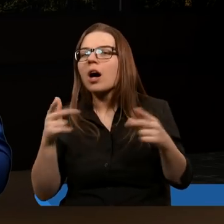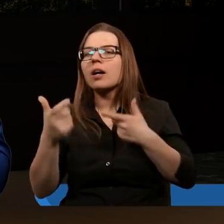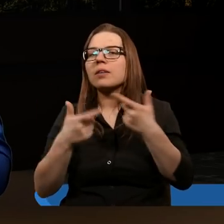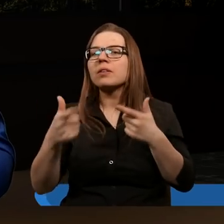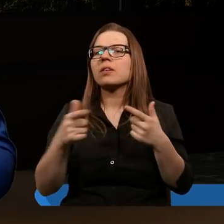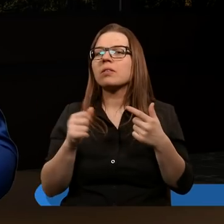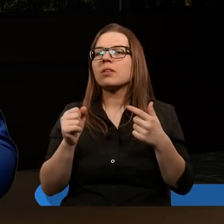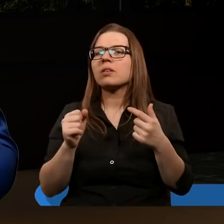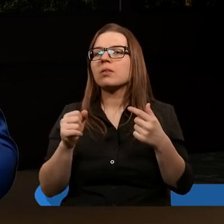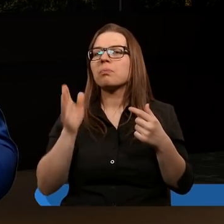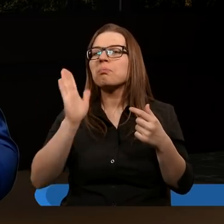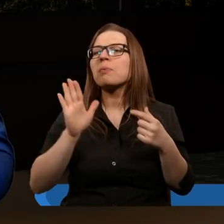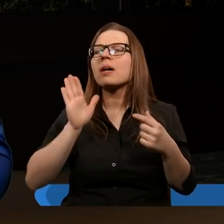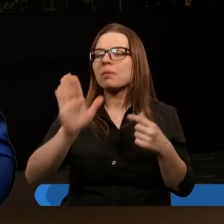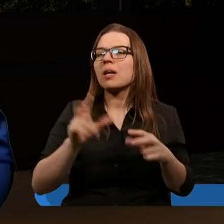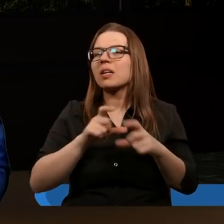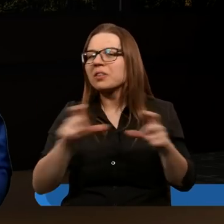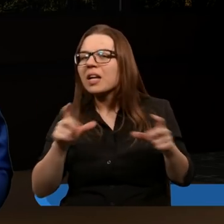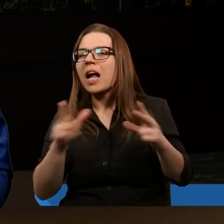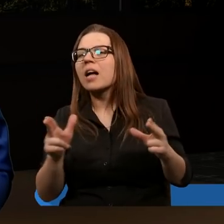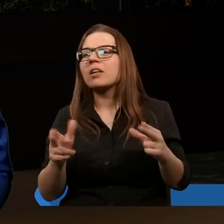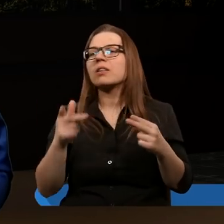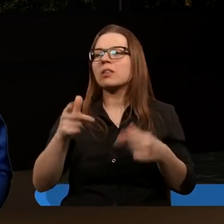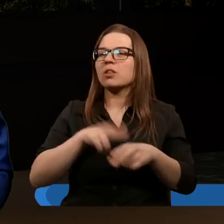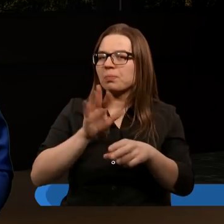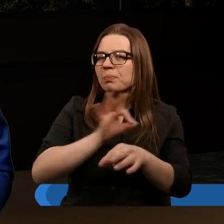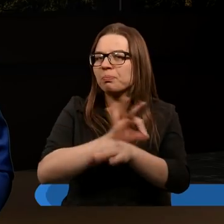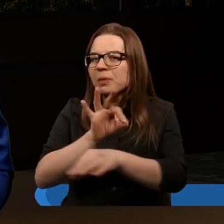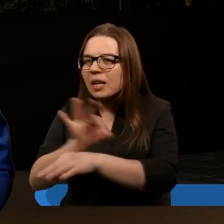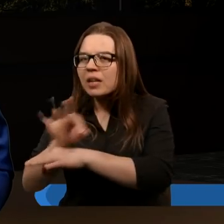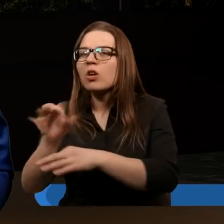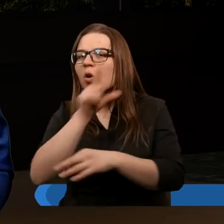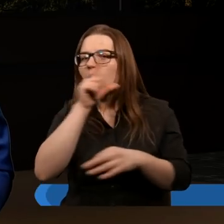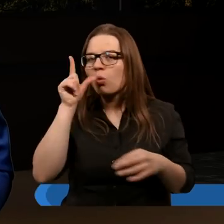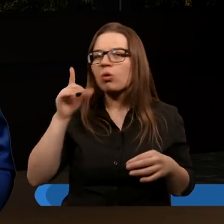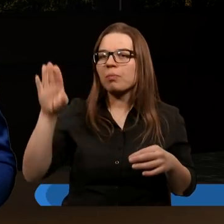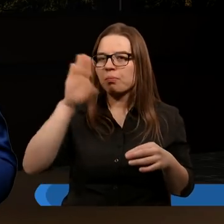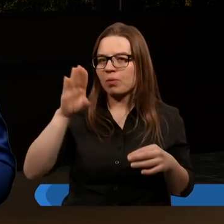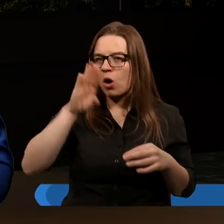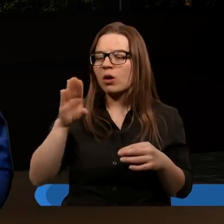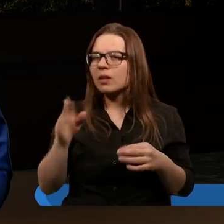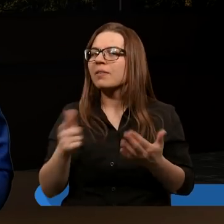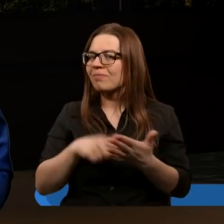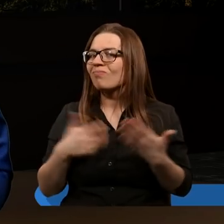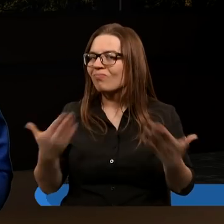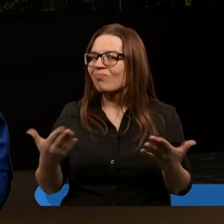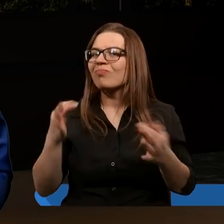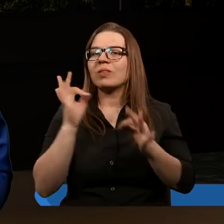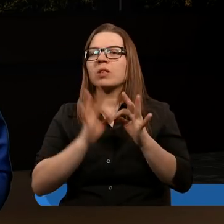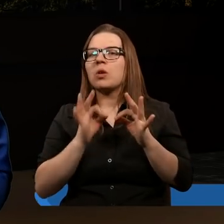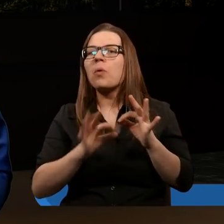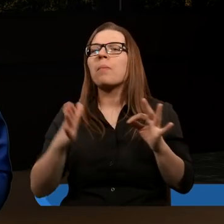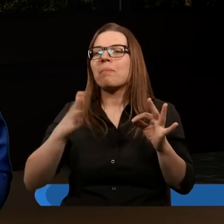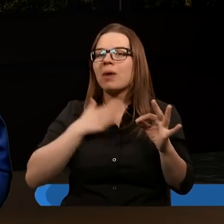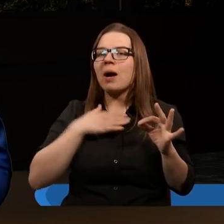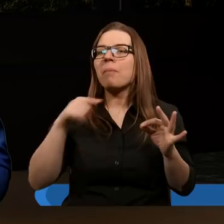mały róg, prawda? Będzie miał pewien okres czasu, kiedy będzie prześladował lud Boży. Tak? I właśnie dokładnie tutaj mamy ten